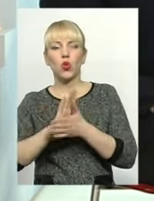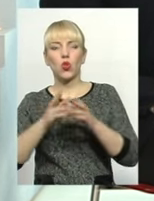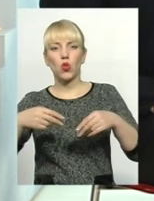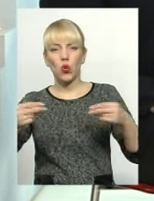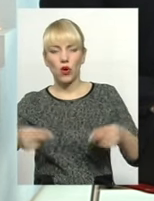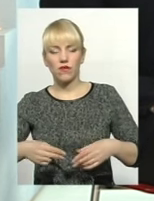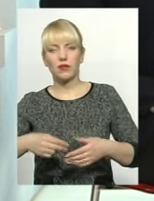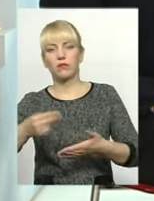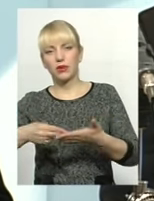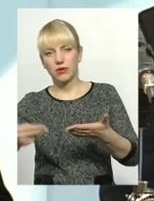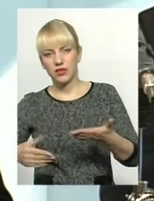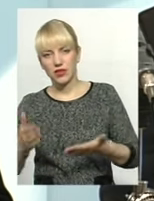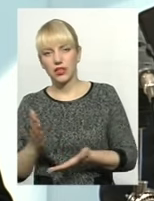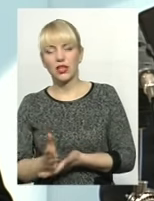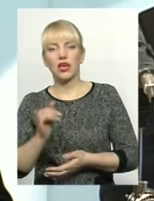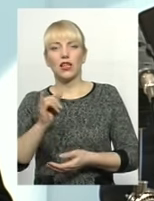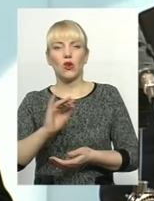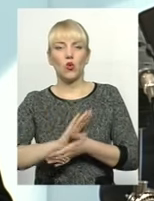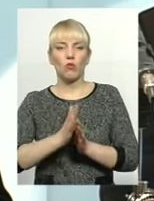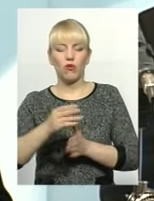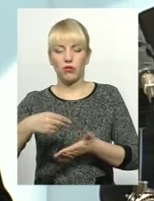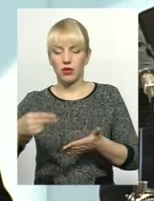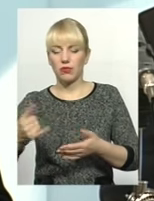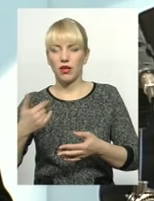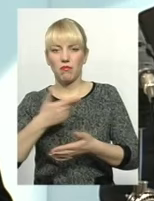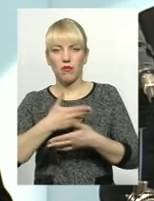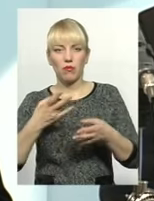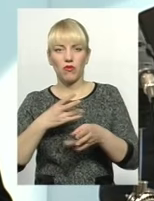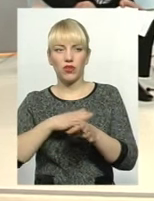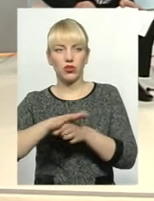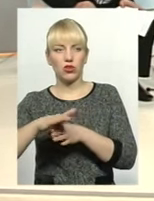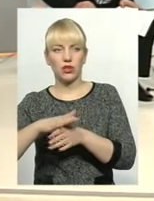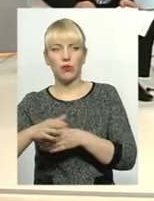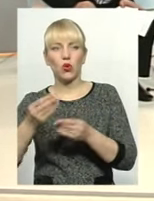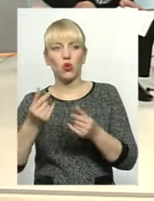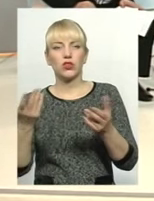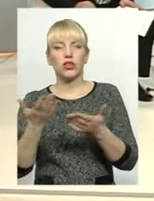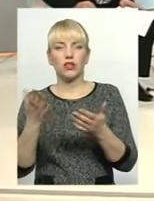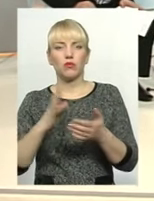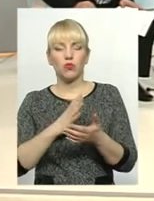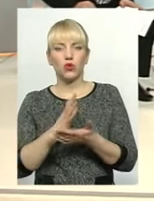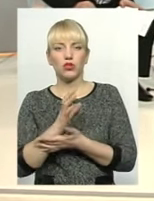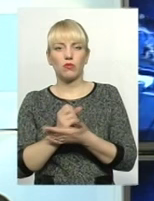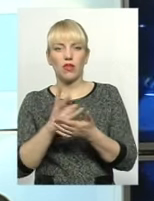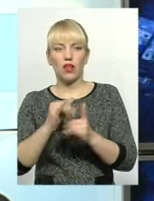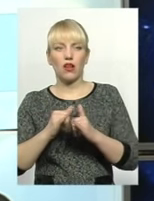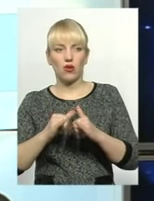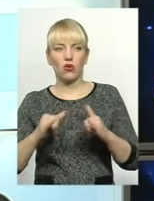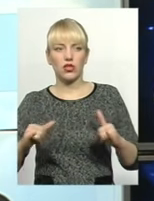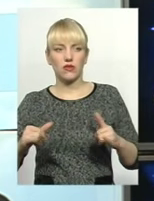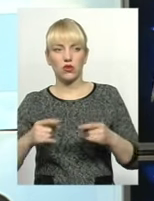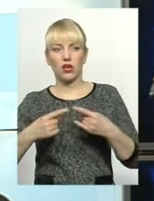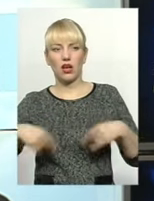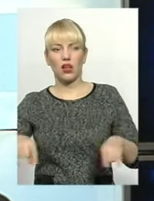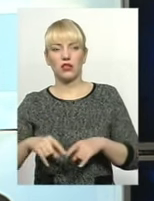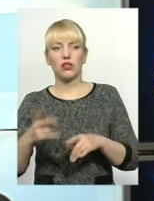умови підписані, і відповідно їх ми повинні дотримуватись. Тобто кошти, які були закумулювані на розвиток галузі,